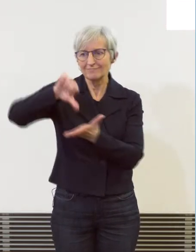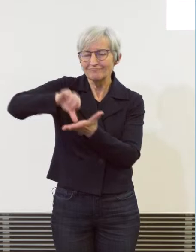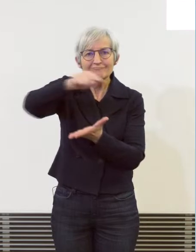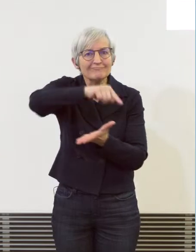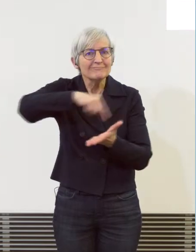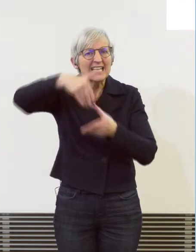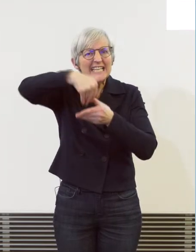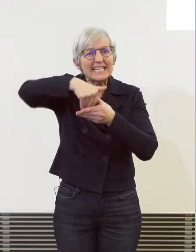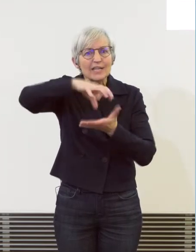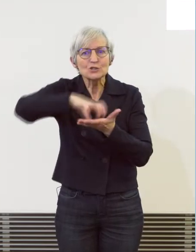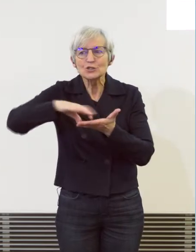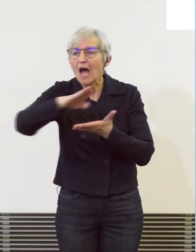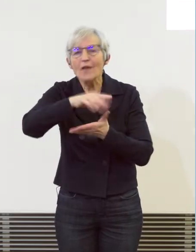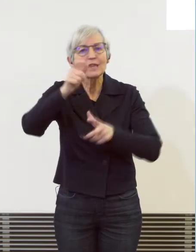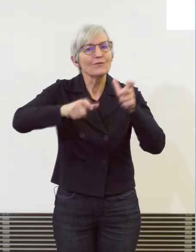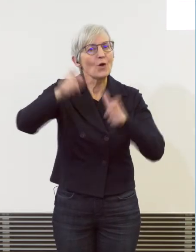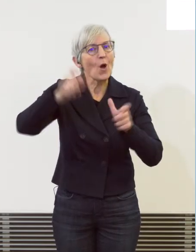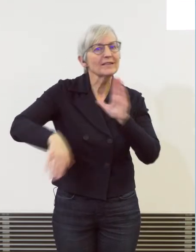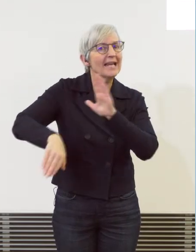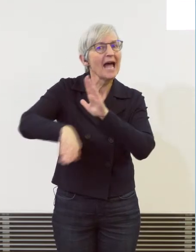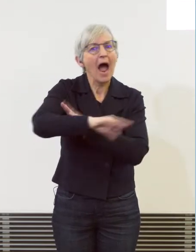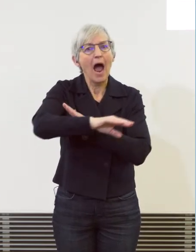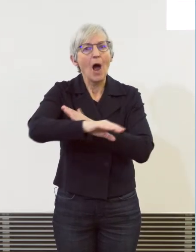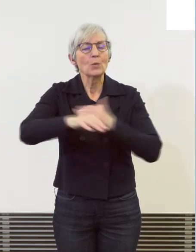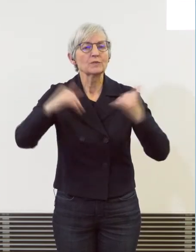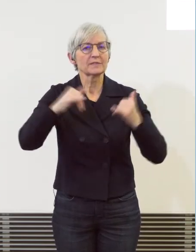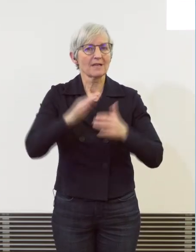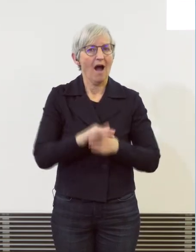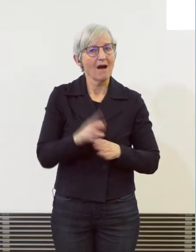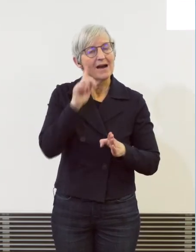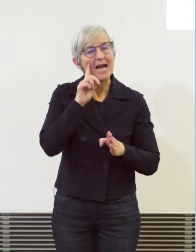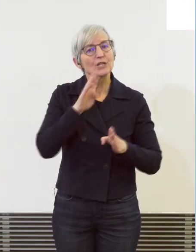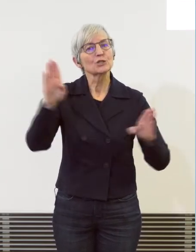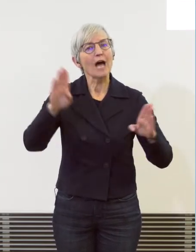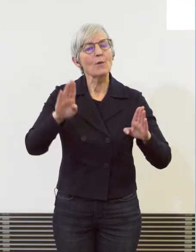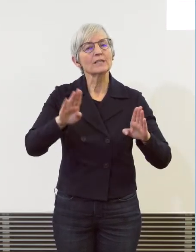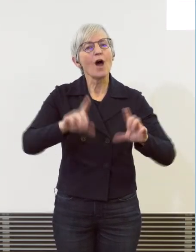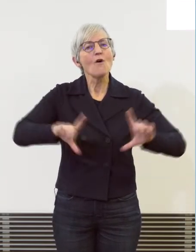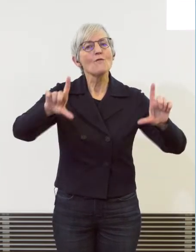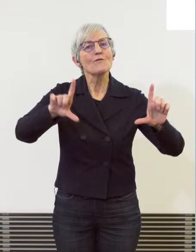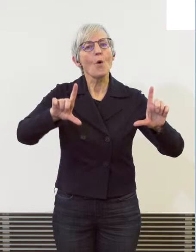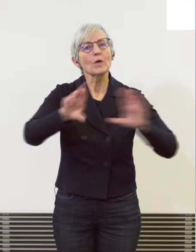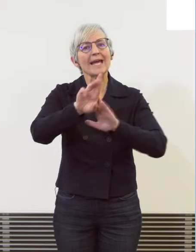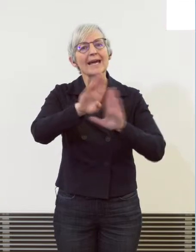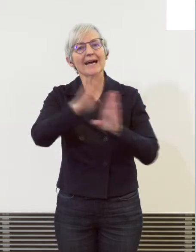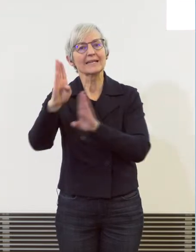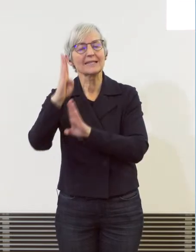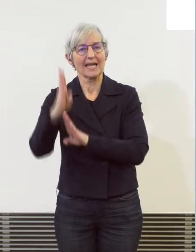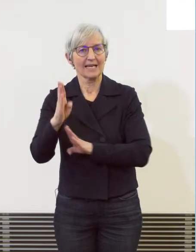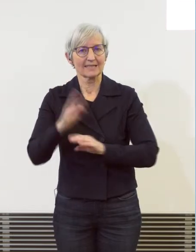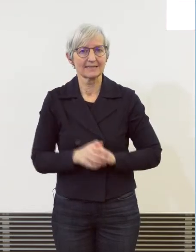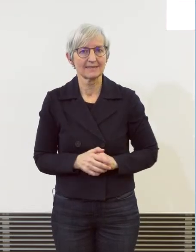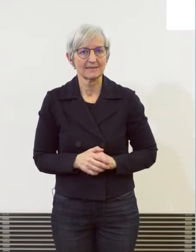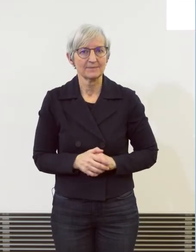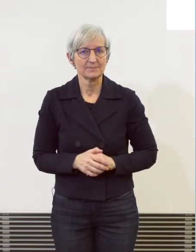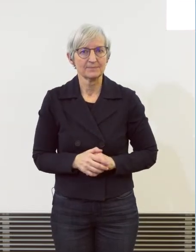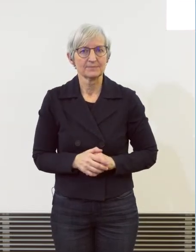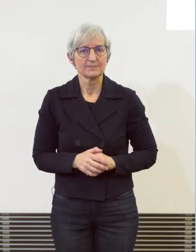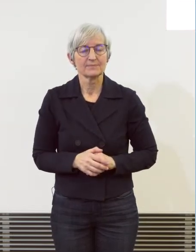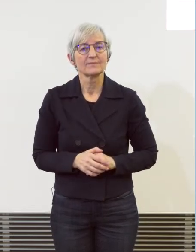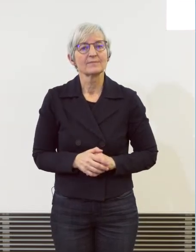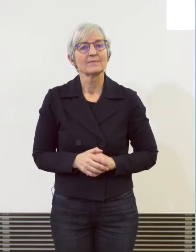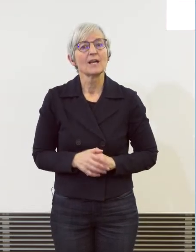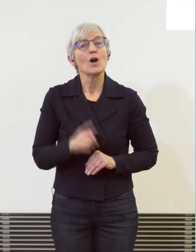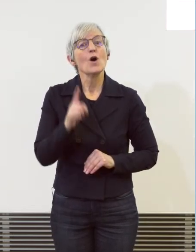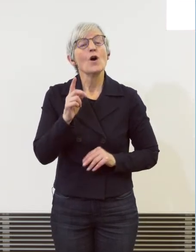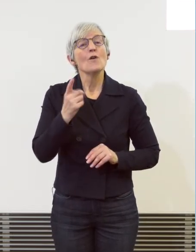Innenstadt sind auf der Karte rechts auf der Folie sehr gut zu sehen. Rund ein Drittel von diesen Delikten hat